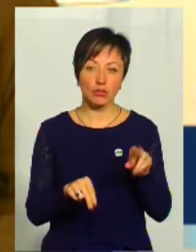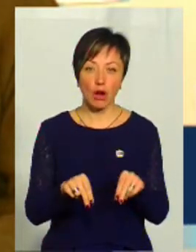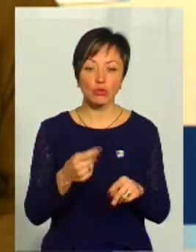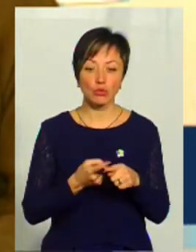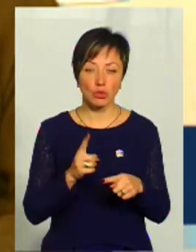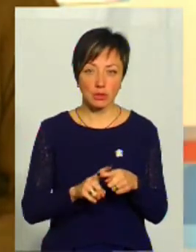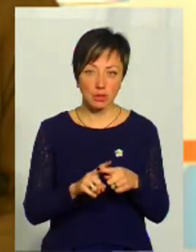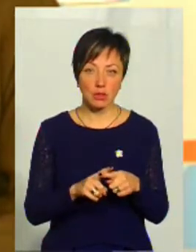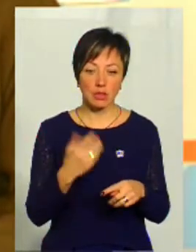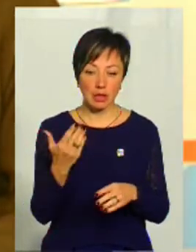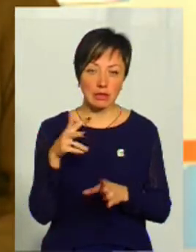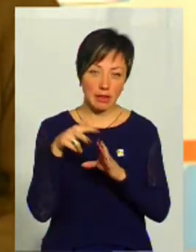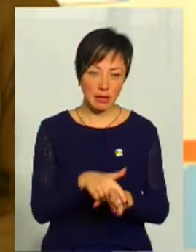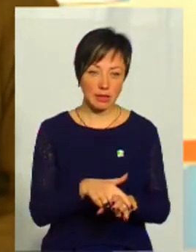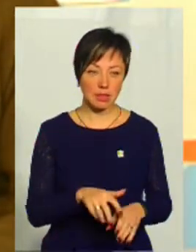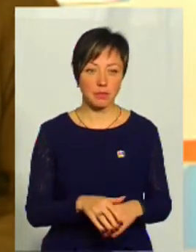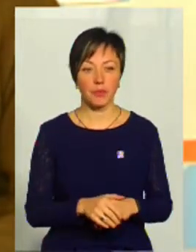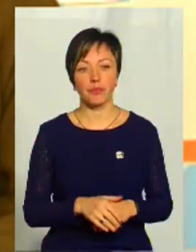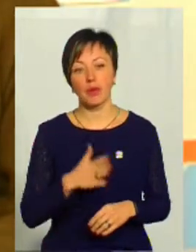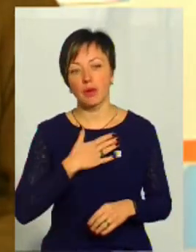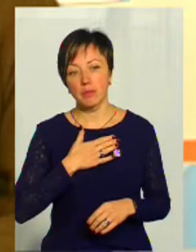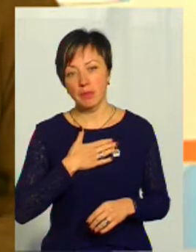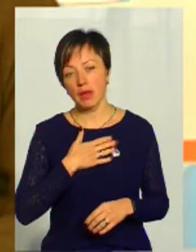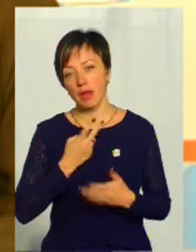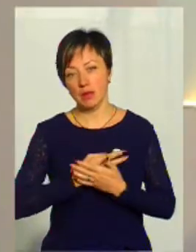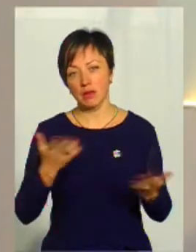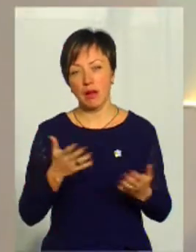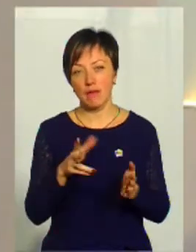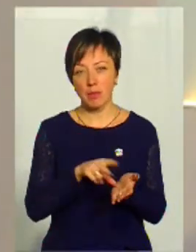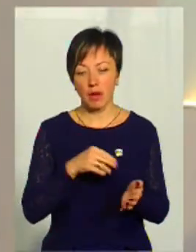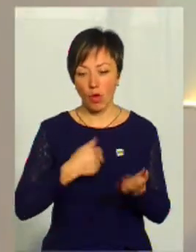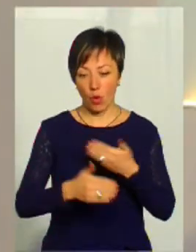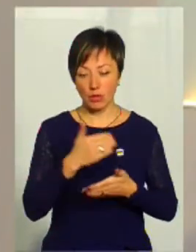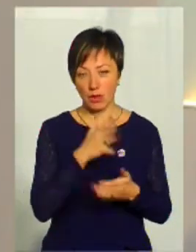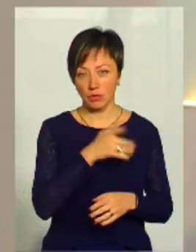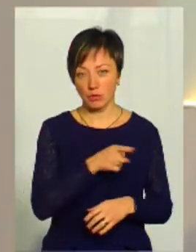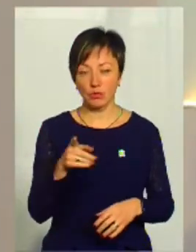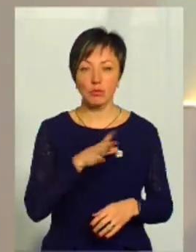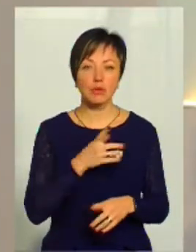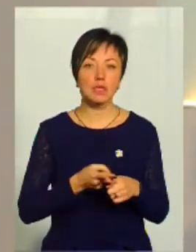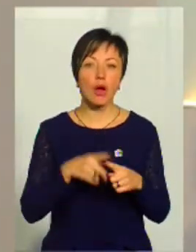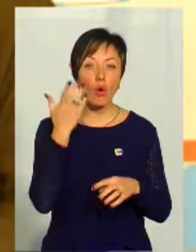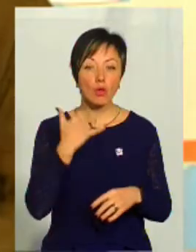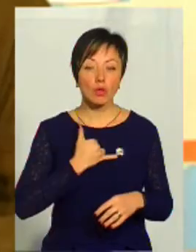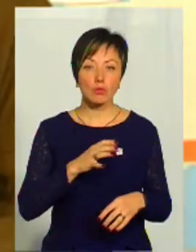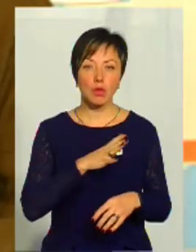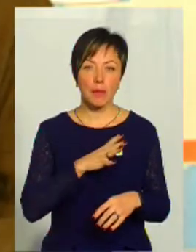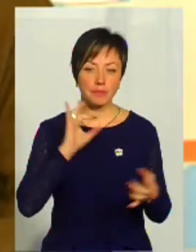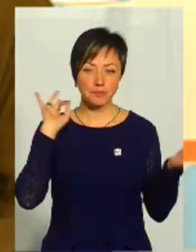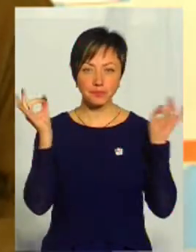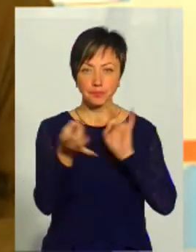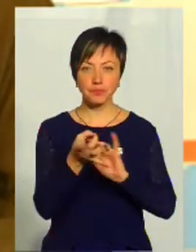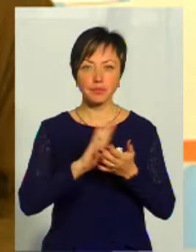вважають, що це на них тиск. Мій яскравий приклад, який ще був останній час, це коли в нас була така